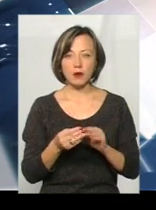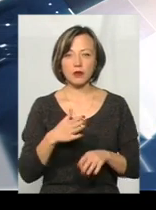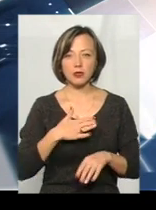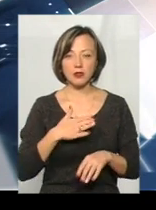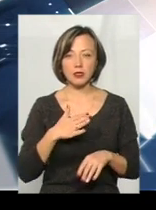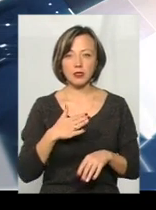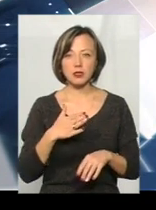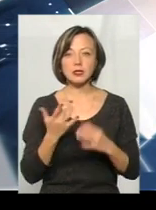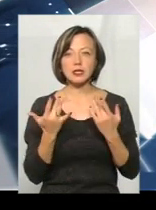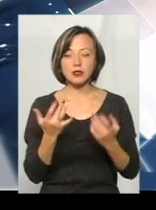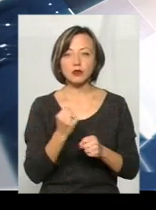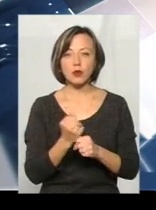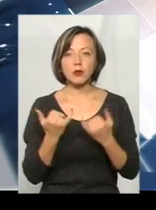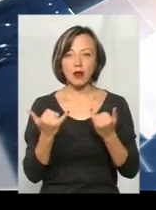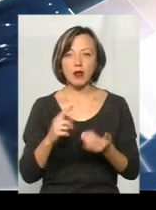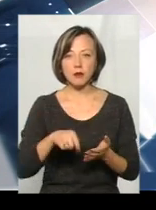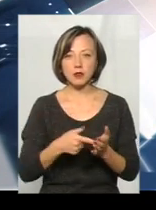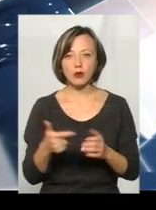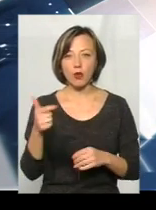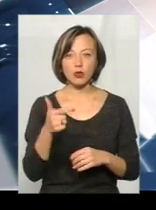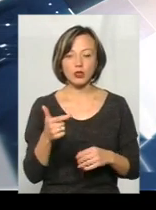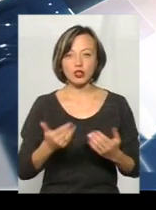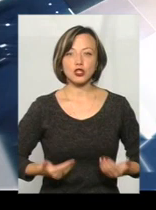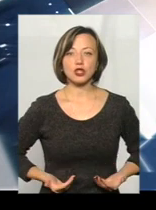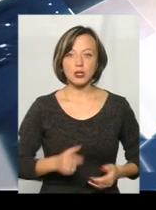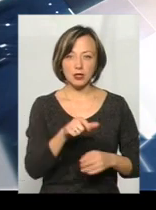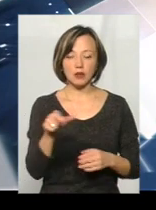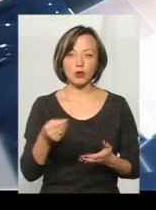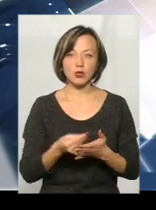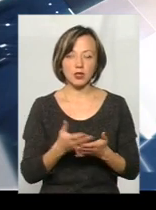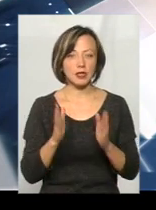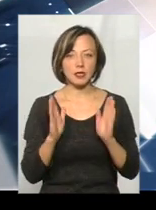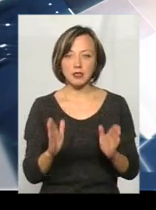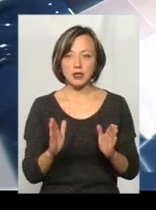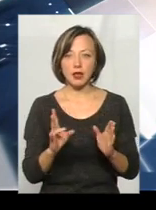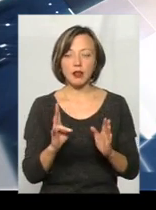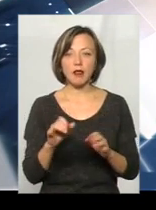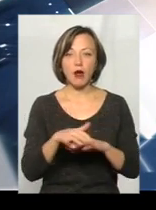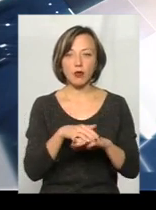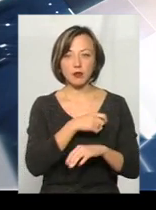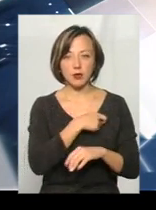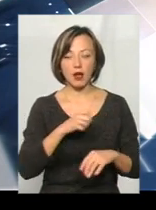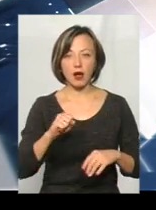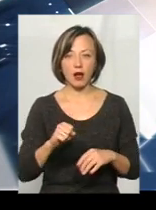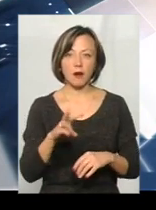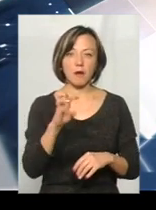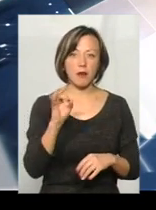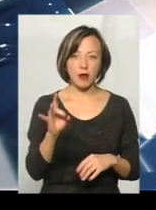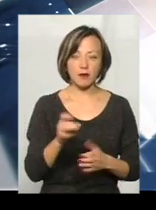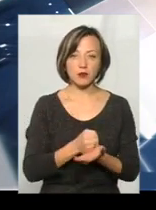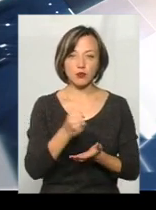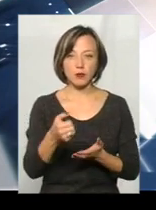Тому що стільки, скільки зроблено для городка, я думаю, що жителі оцінять і не тільки народним депутатам, а в принципі мерам, який